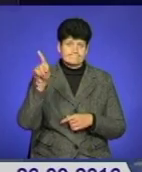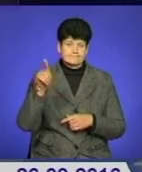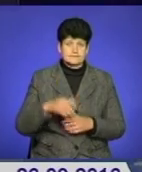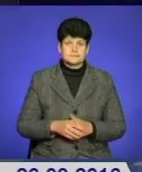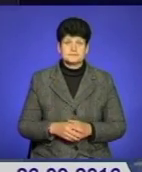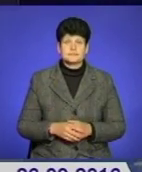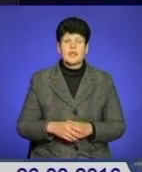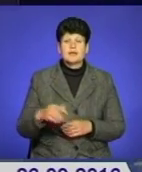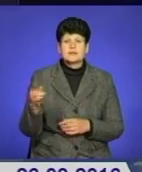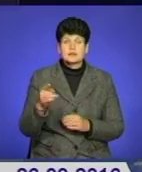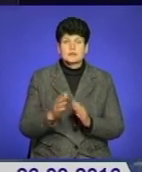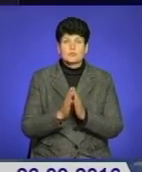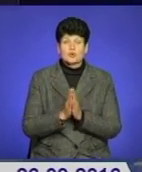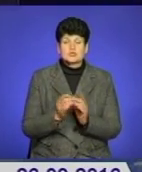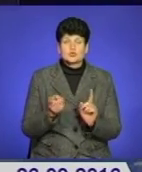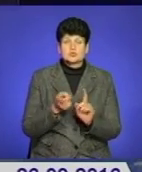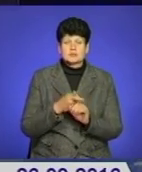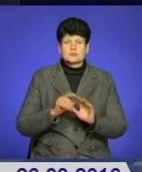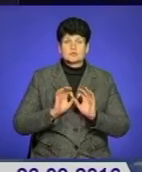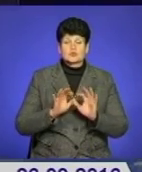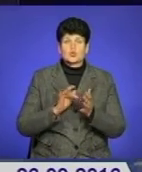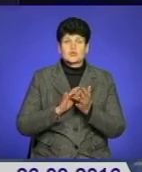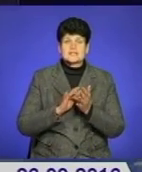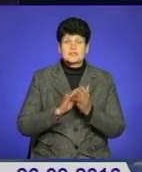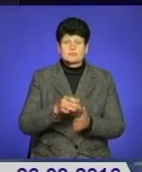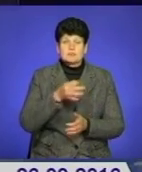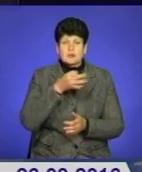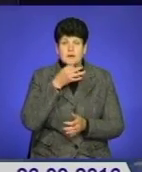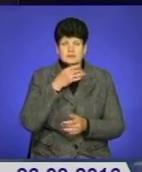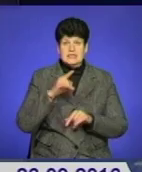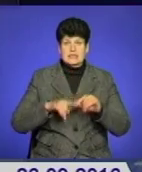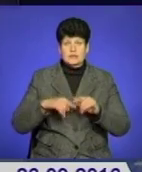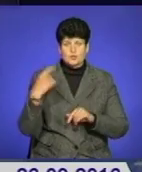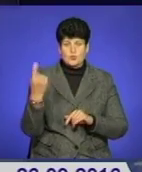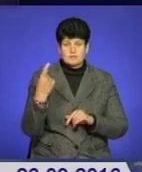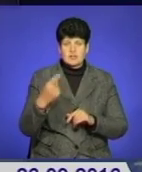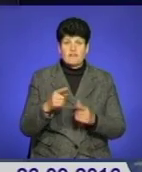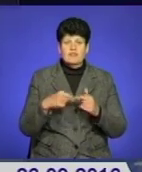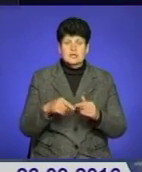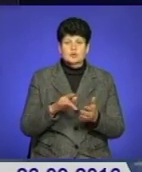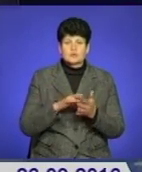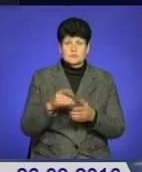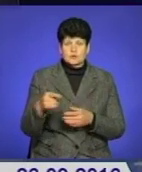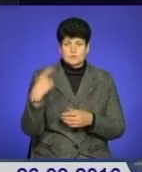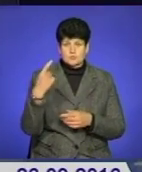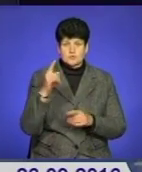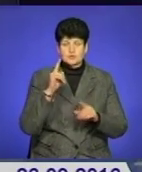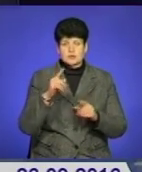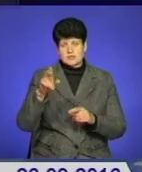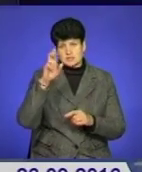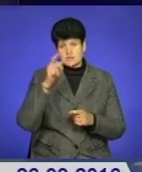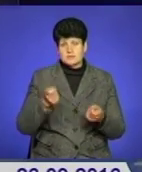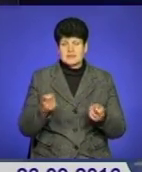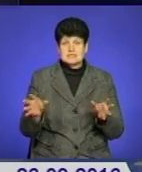Тернополян закликає долучитися до промоції туристичної привабливості рідного краю. Відділ туризму Тернопільської обласної державної адміністрації